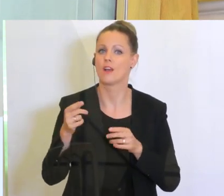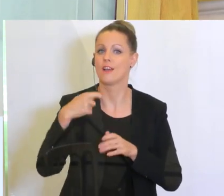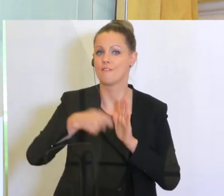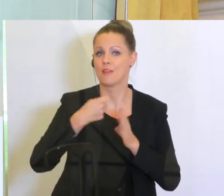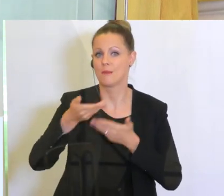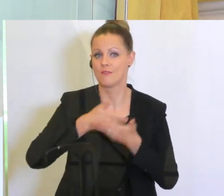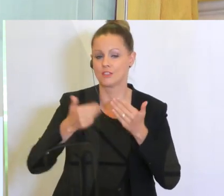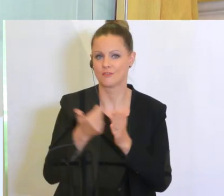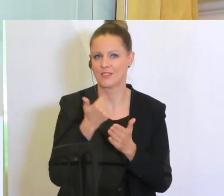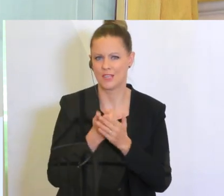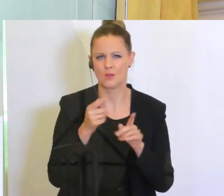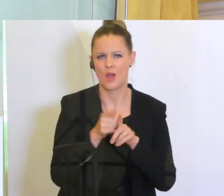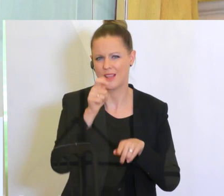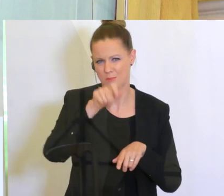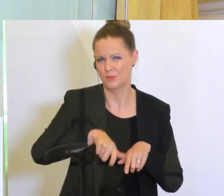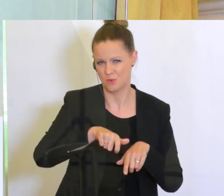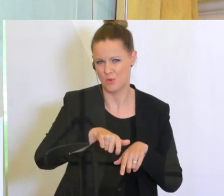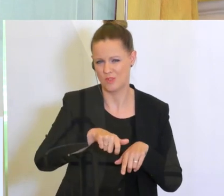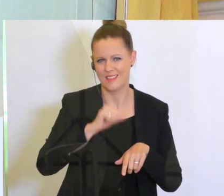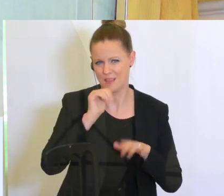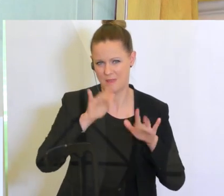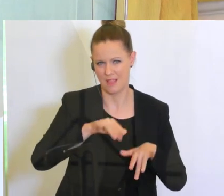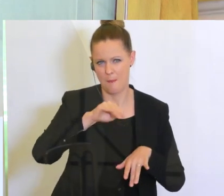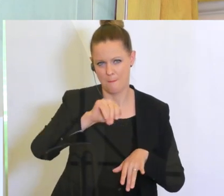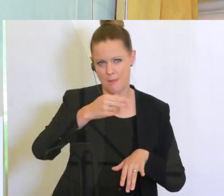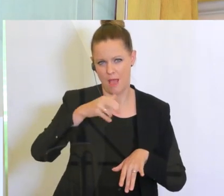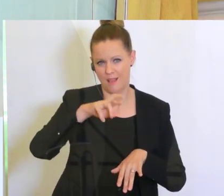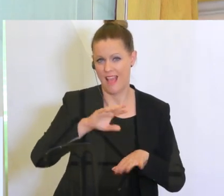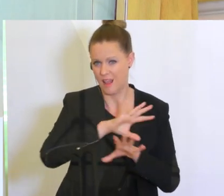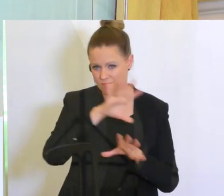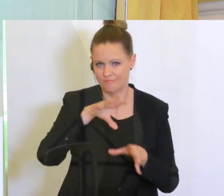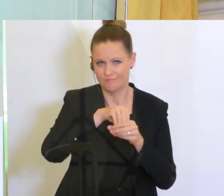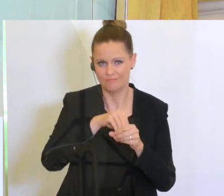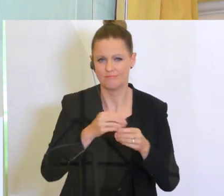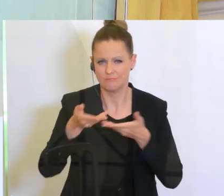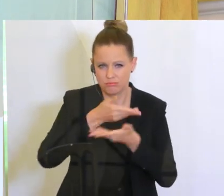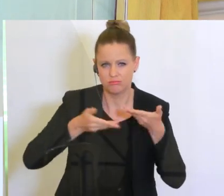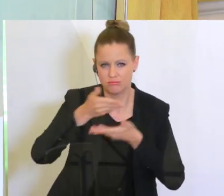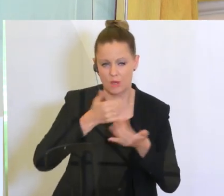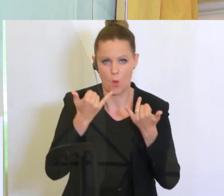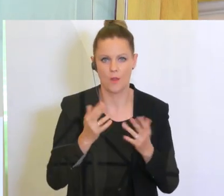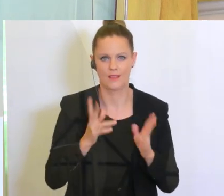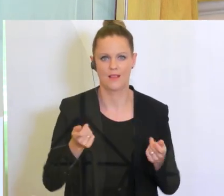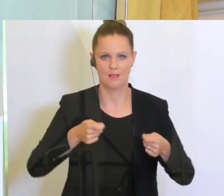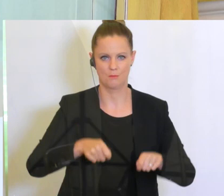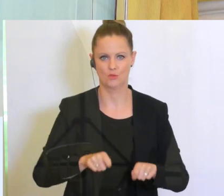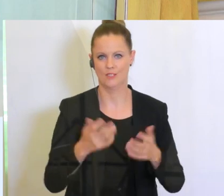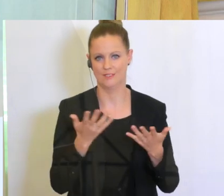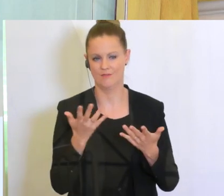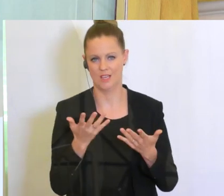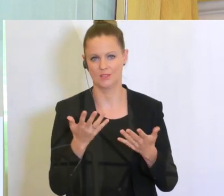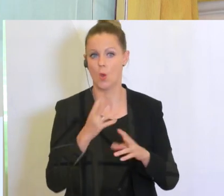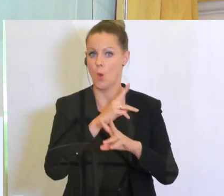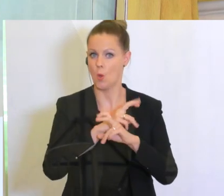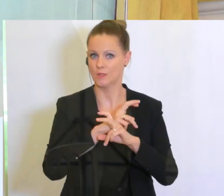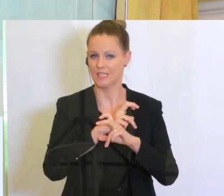auch dem jetzt nicht mehr anwesenden Präsidenten Mahrer, die hier alle mitgewirkt haben, dass wir heute beschließen können, dass es mit